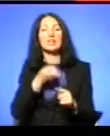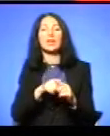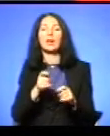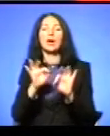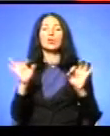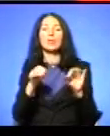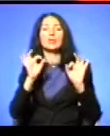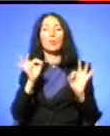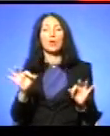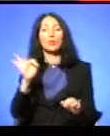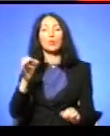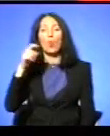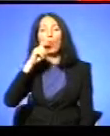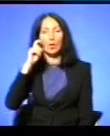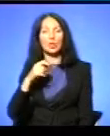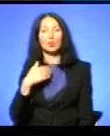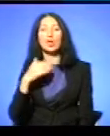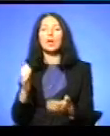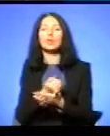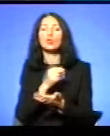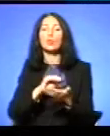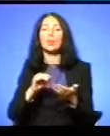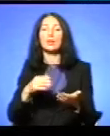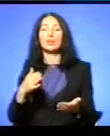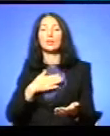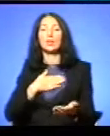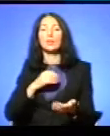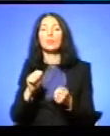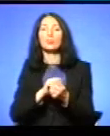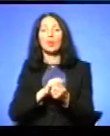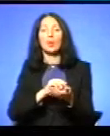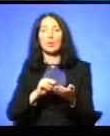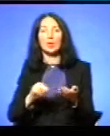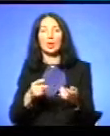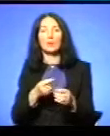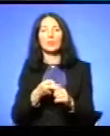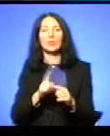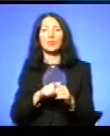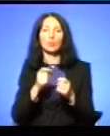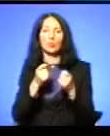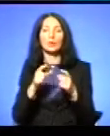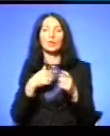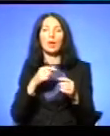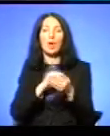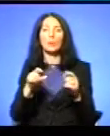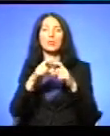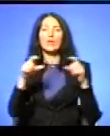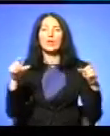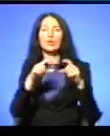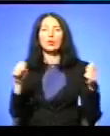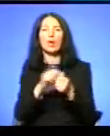папірець Із моїми папірцями, які я на цироковому папері, на таких смужечках писав свої вірші